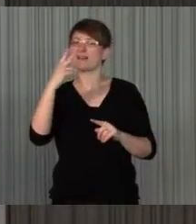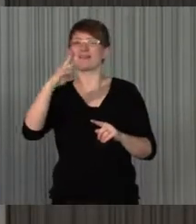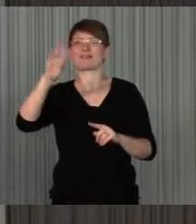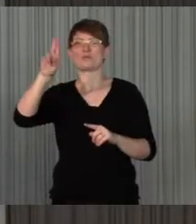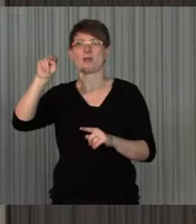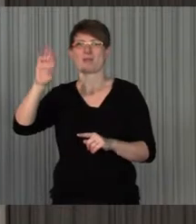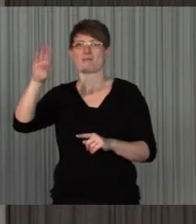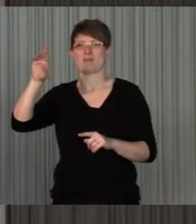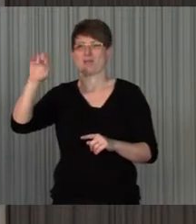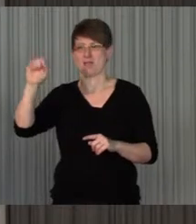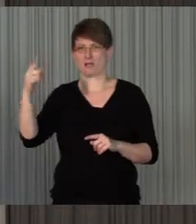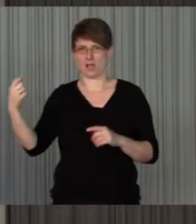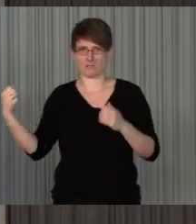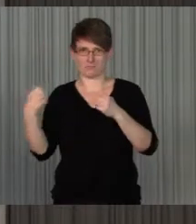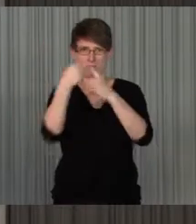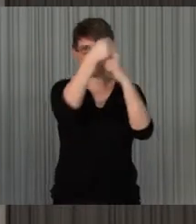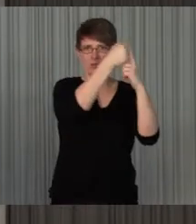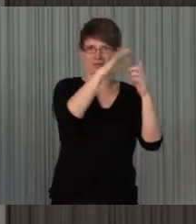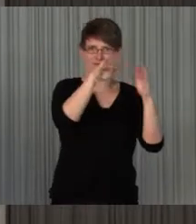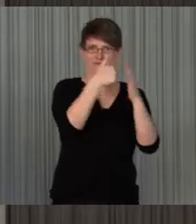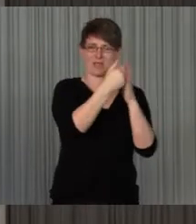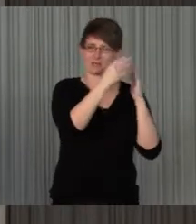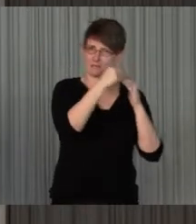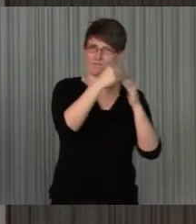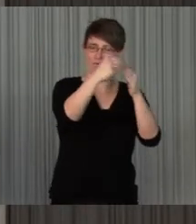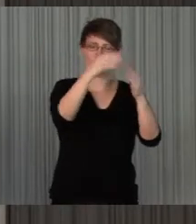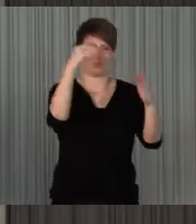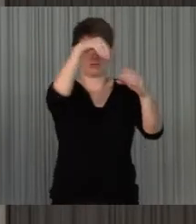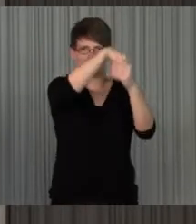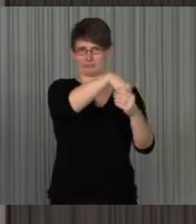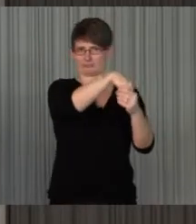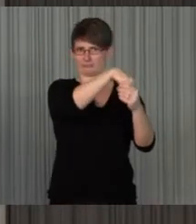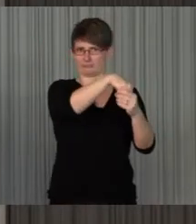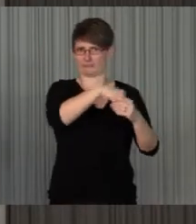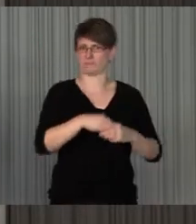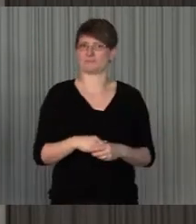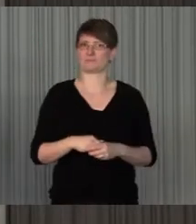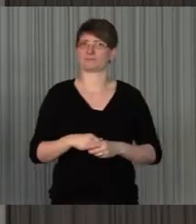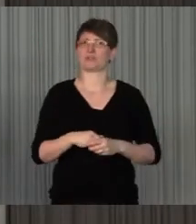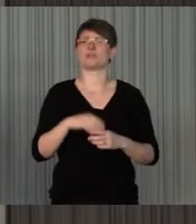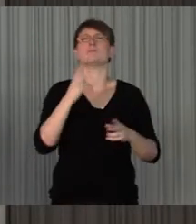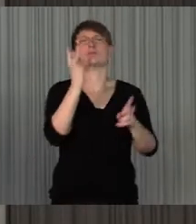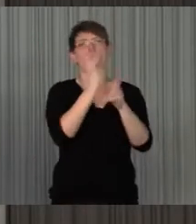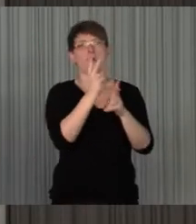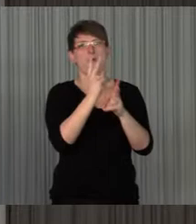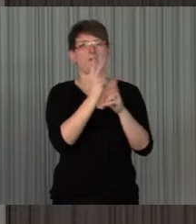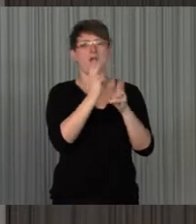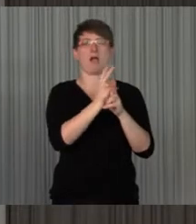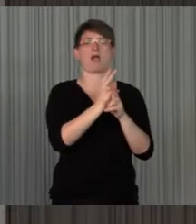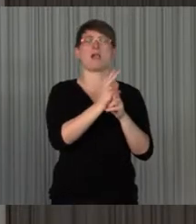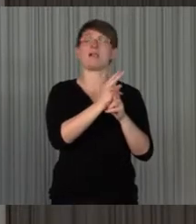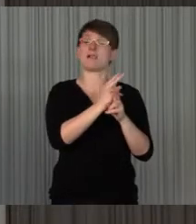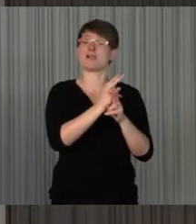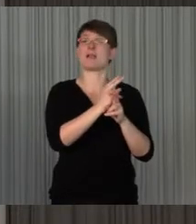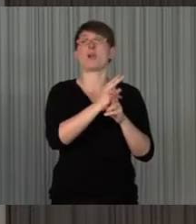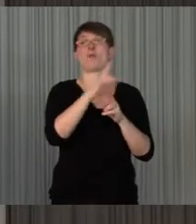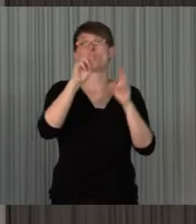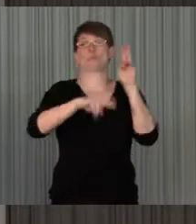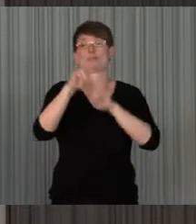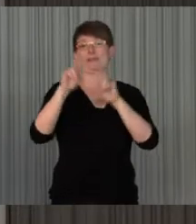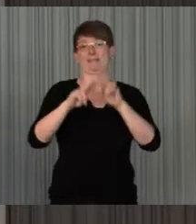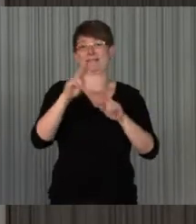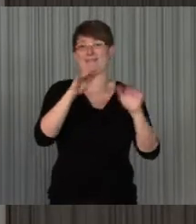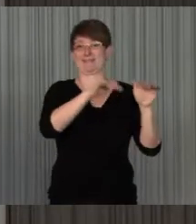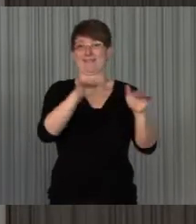angestoßen wurde, der ja gestern auch schon eingeleitet worden ist, also es ist sozusagen normal, verschieden zu sein, wir werfen, es geht nicht